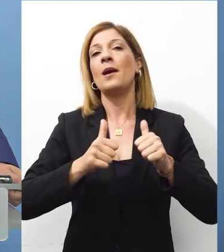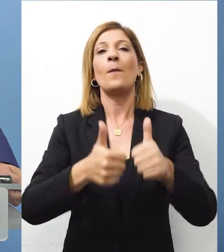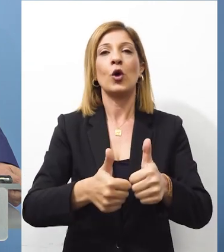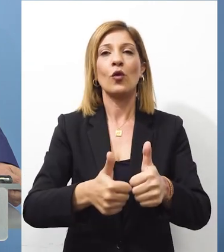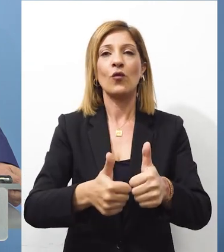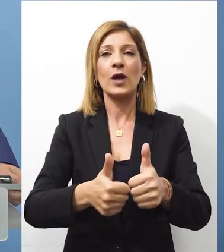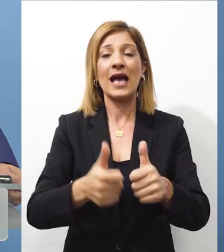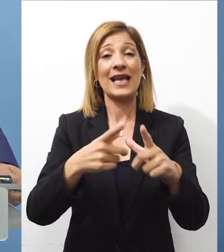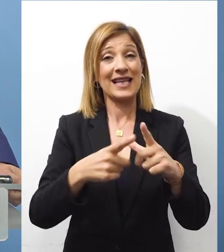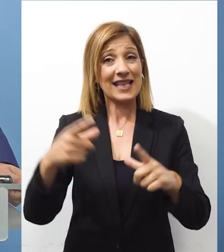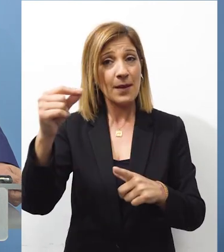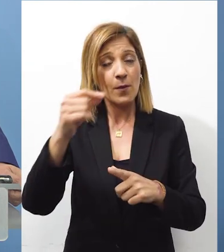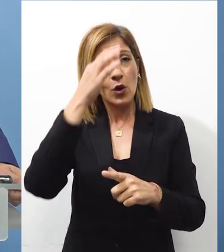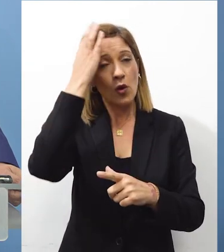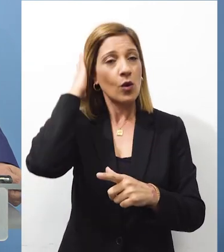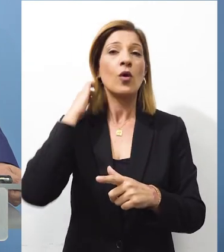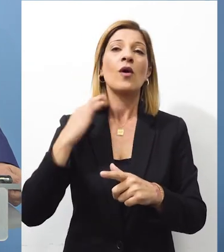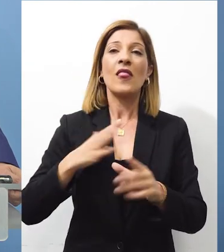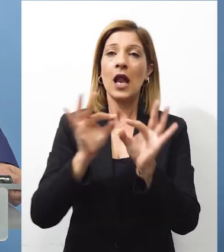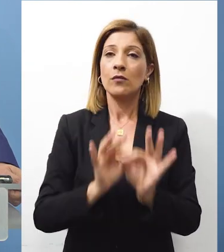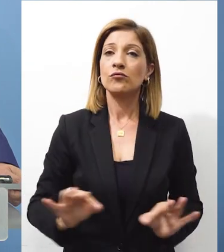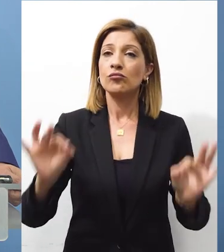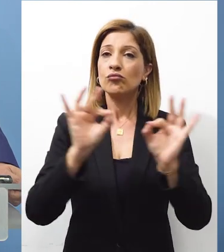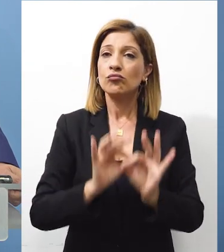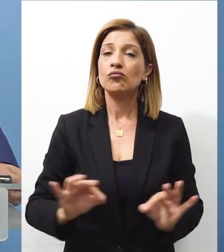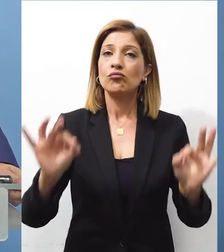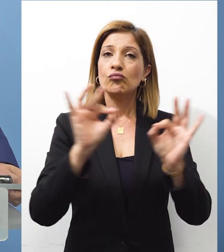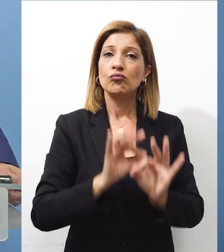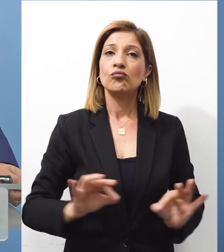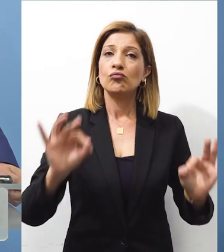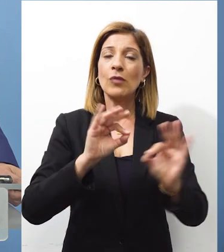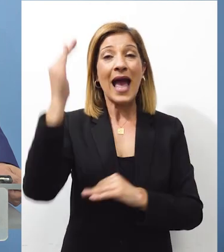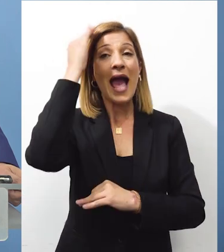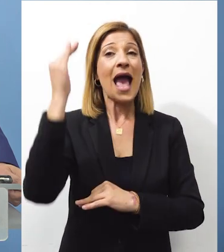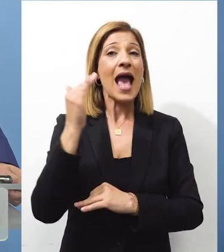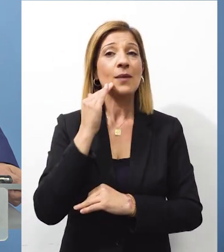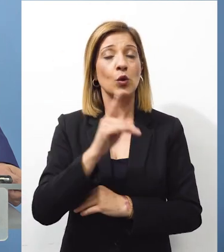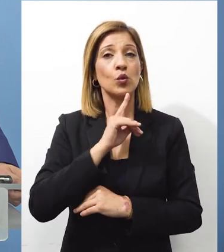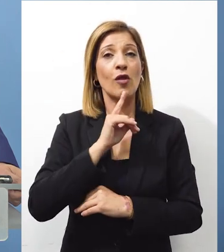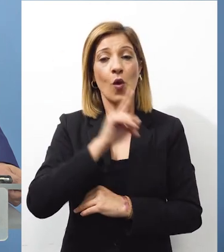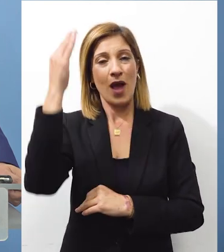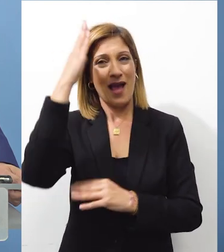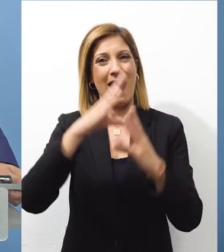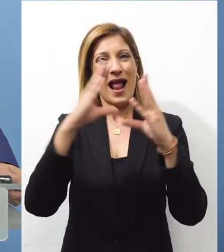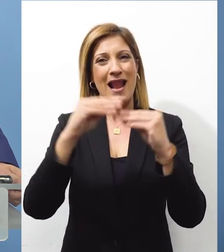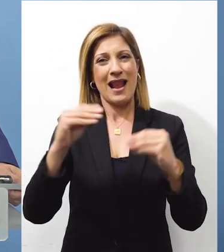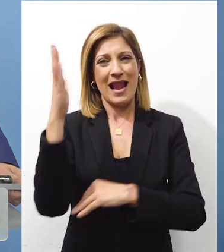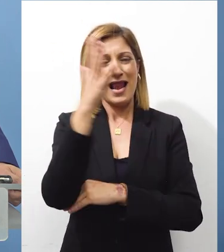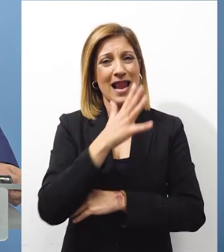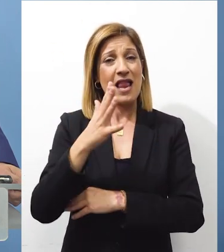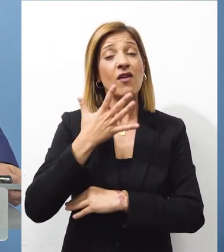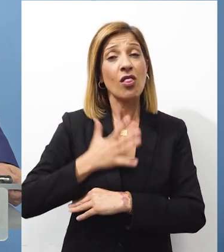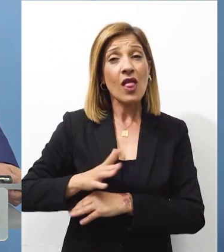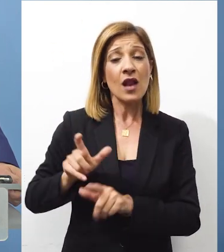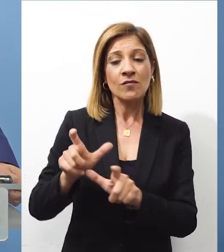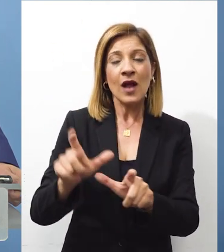για την ετοιμασία ενός πακέτου, αντίστοιχο με αυτό της Αιγύπτου προς τον Λίβανο ούτως ώστε να είναι σε θέση να συγκρατήσει